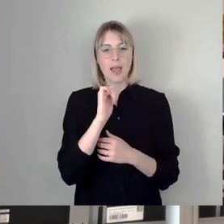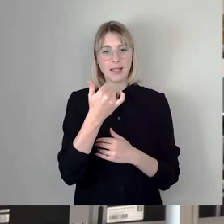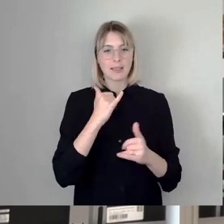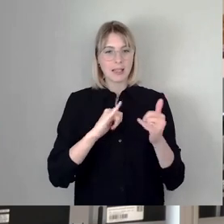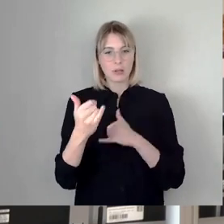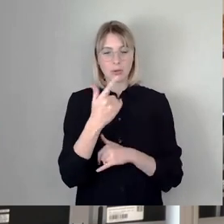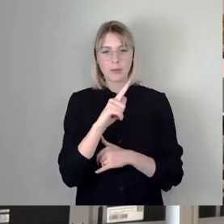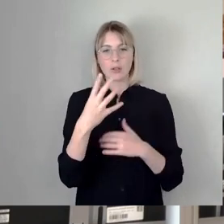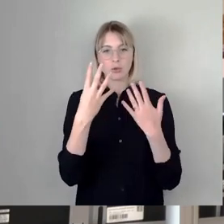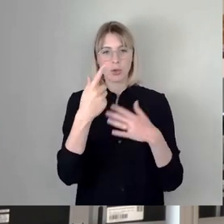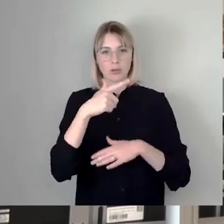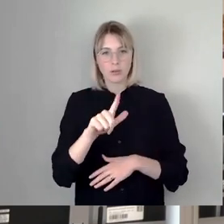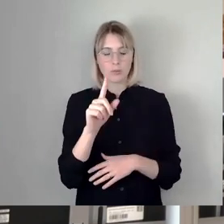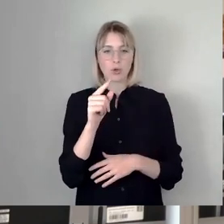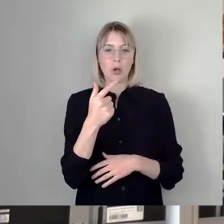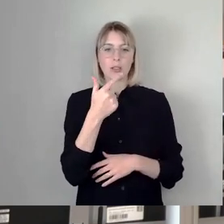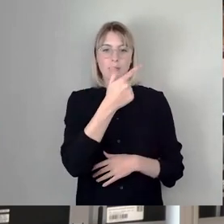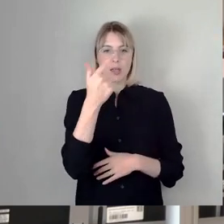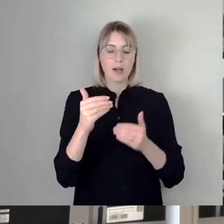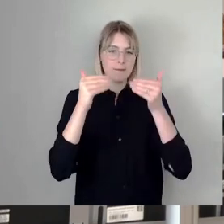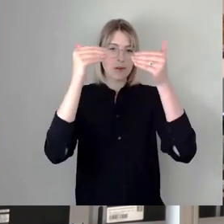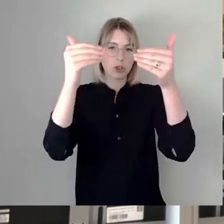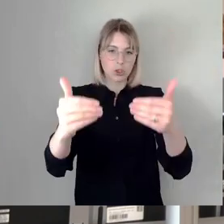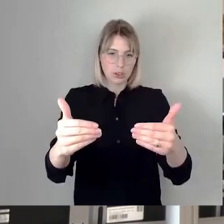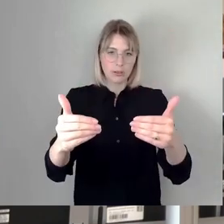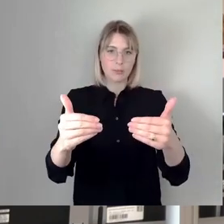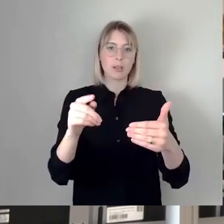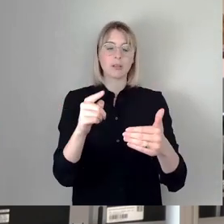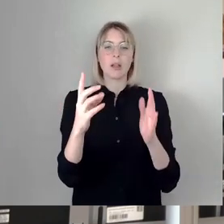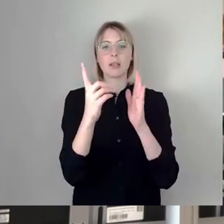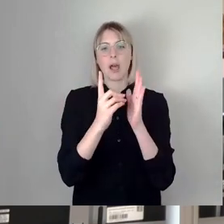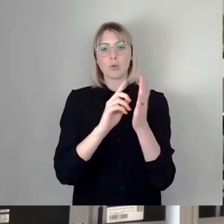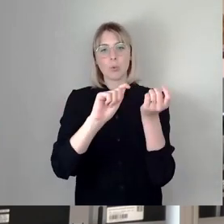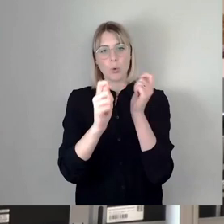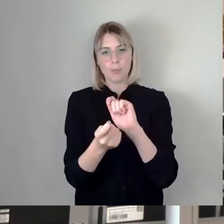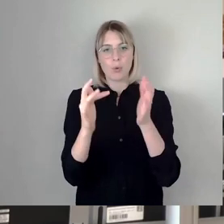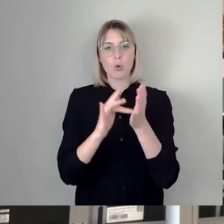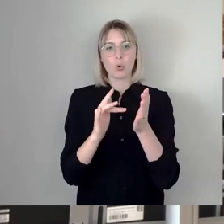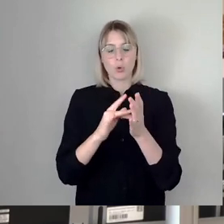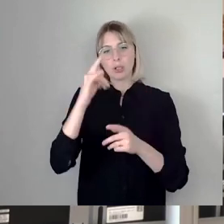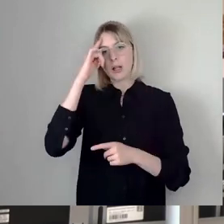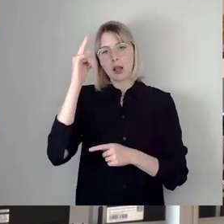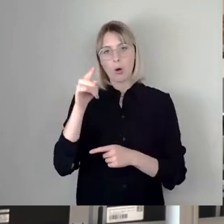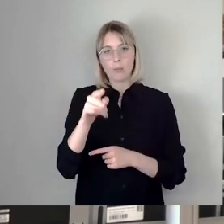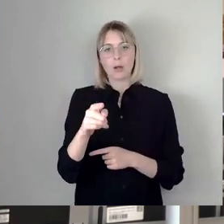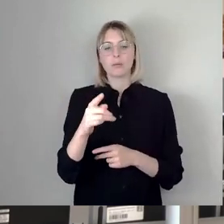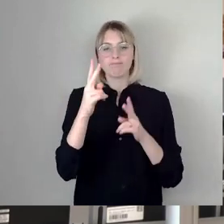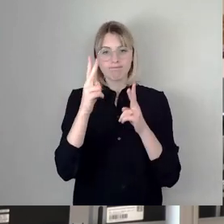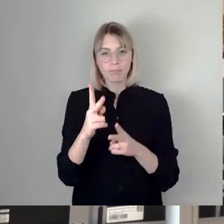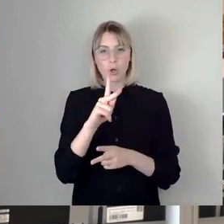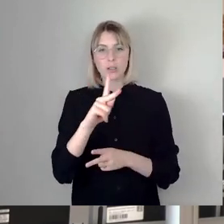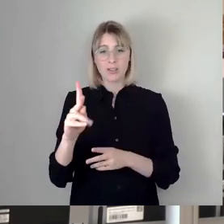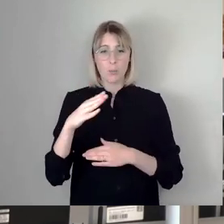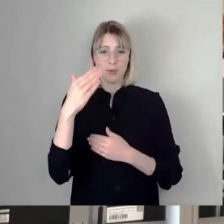also nochmal zwei Jahre nach hinten schiebend, das Datum ändern, weil ich glaube, wenn es tatsächlich zur Konzessionsvergabe kommen